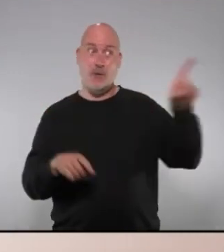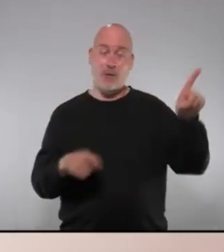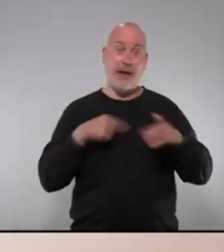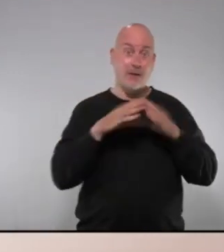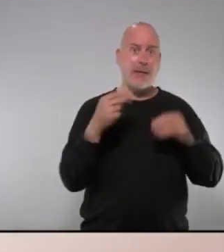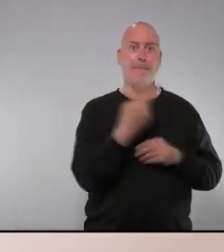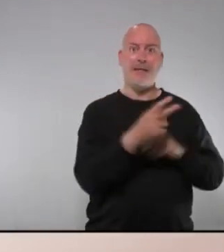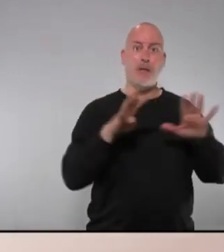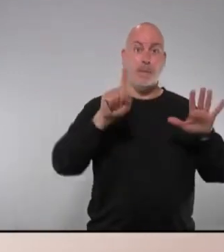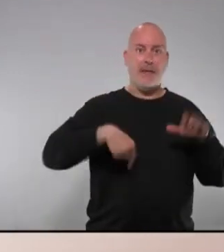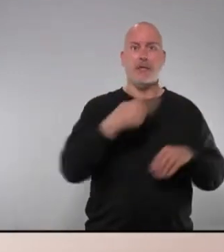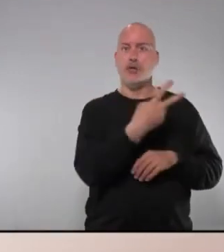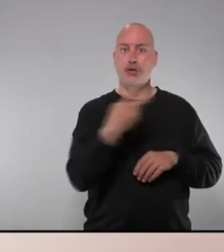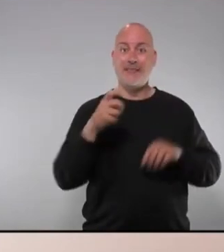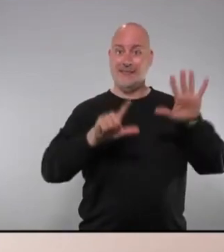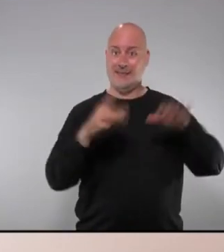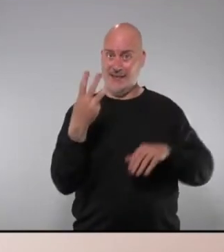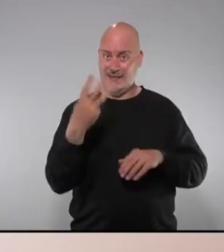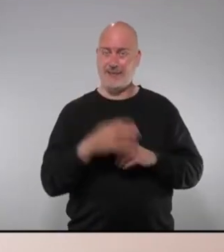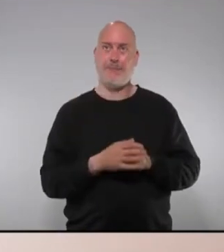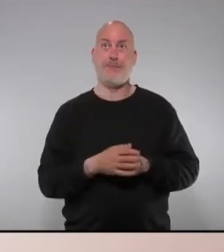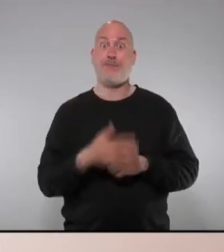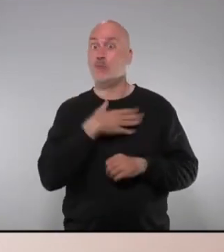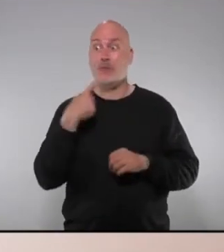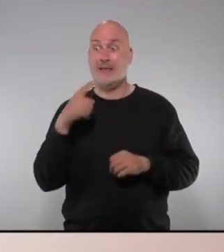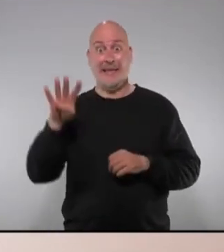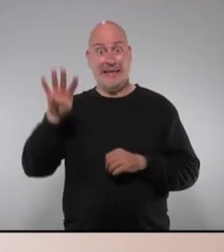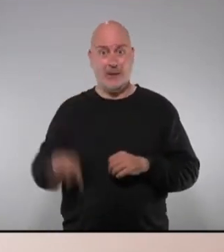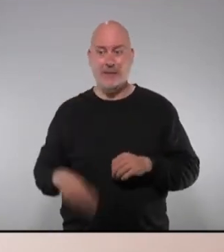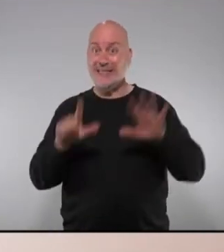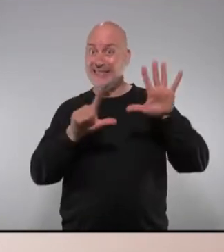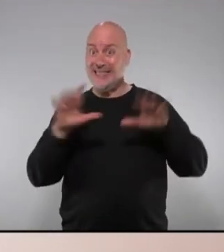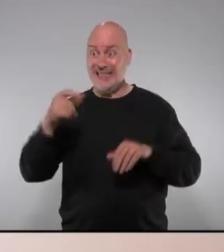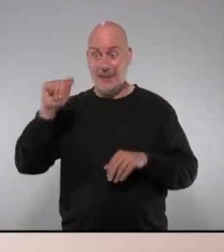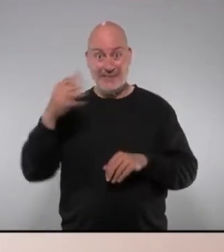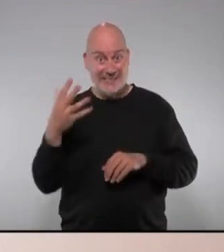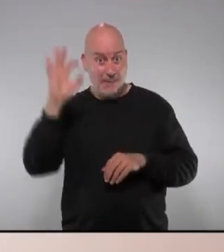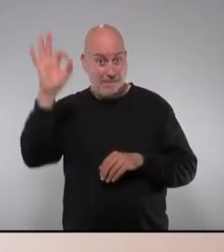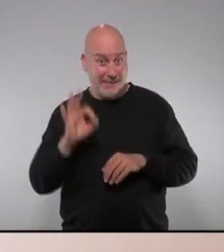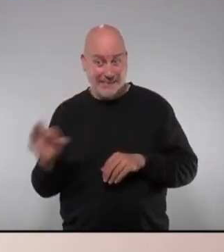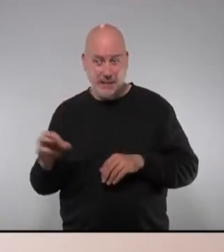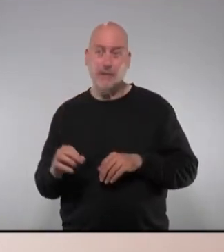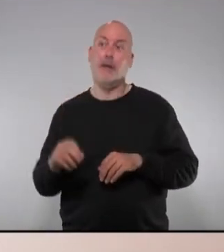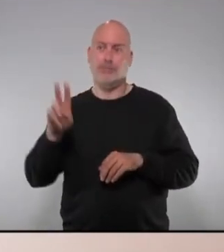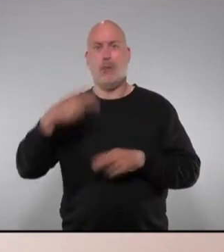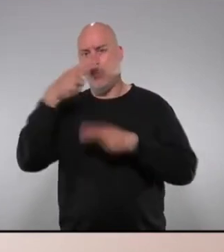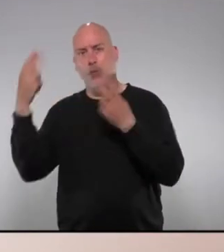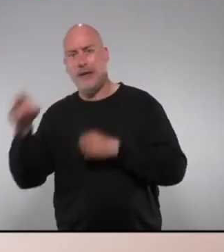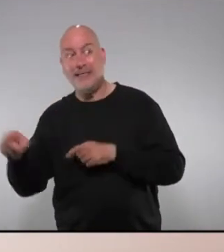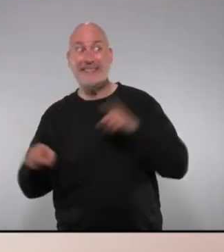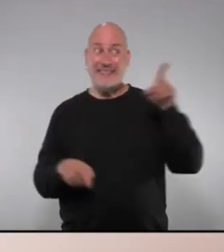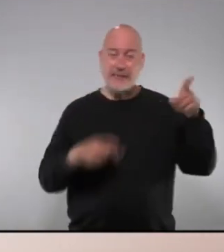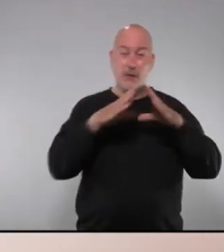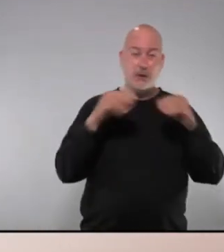.273 per tant a Catalunya el 70,5% de les places són públiques i Andalusia el